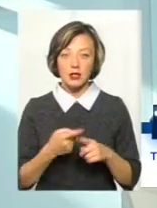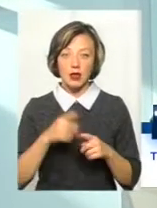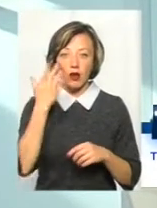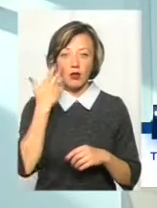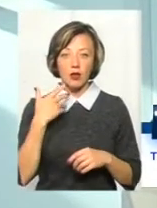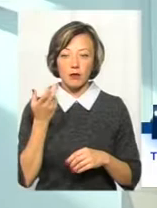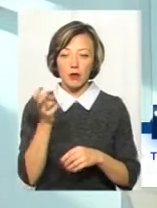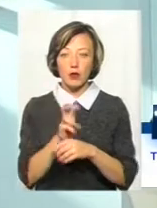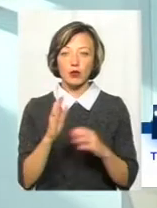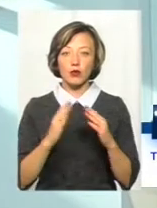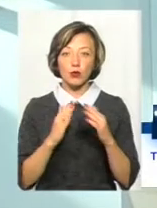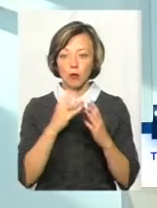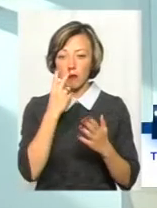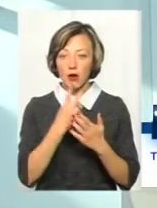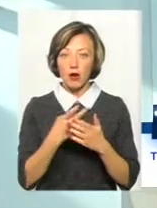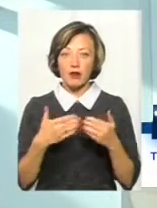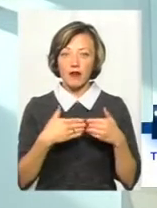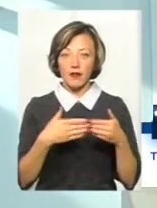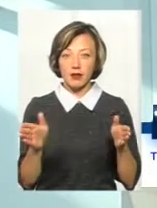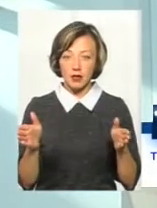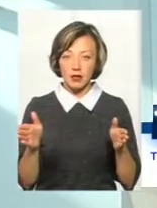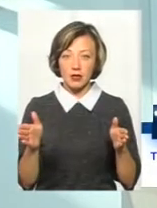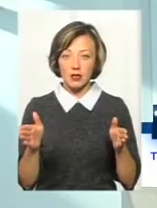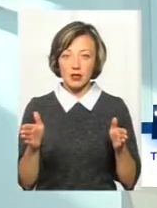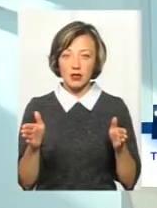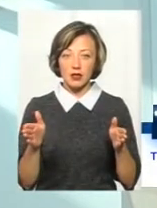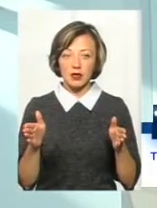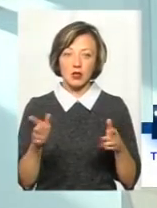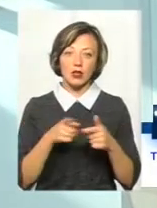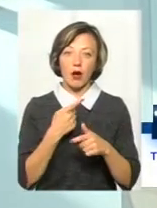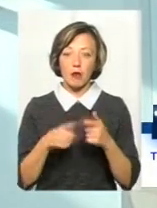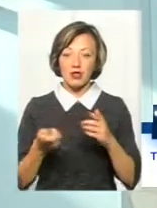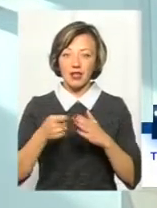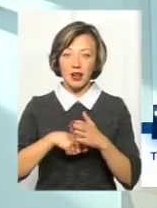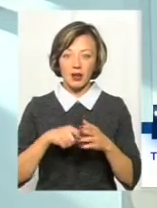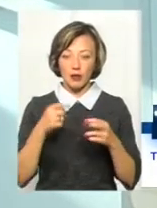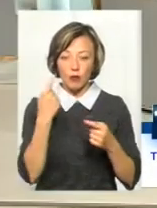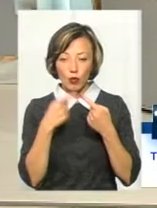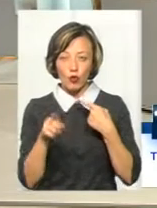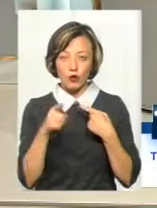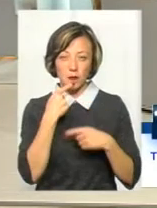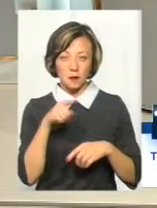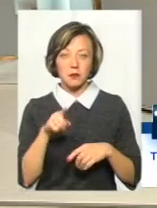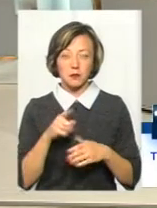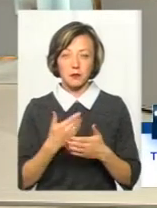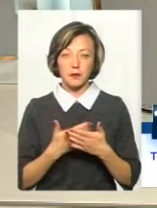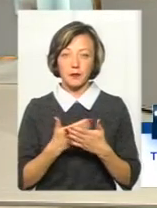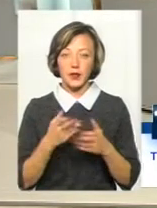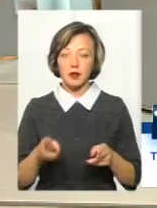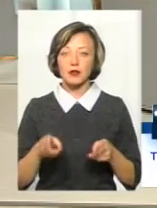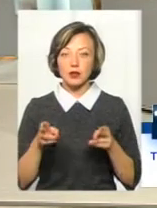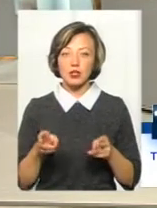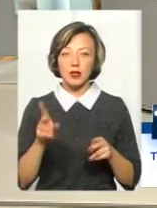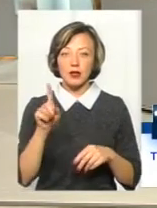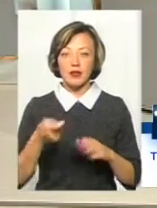приходять додому, бачать, що двері відкриті, чи вони закриті не так, як закривали, або деколи злочинці